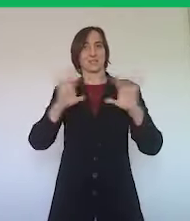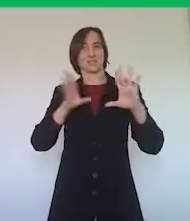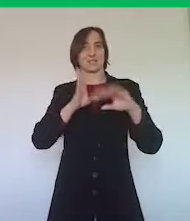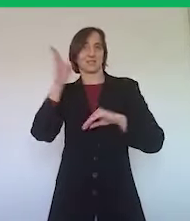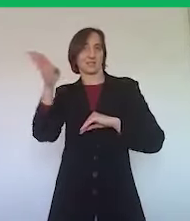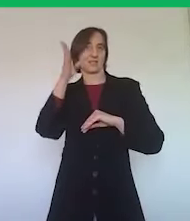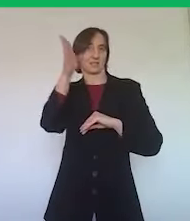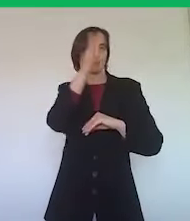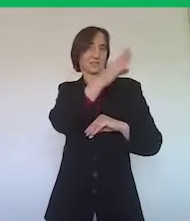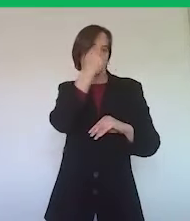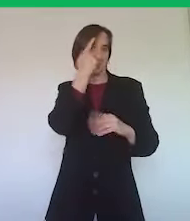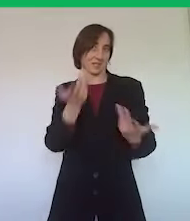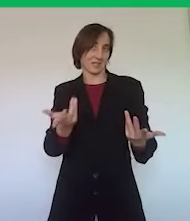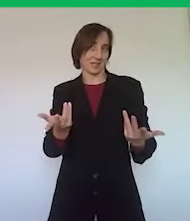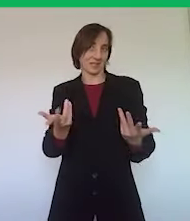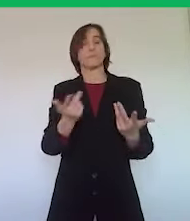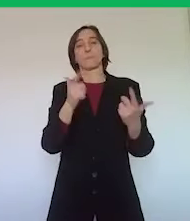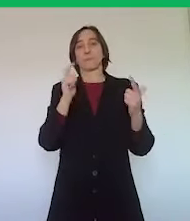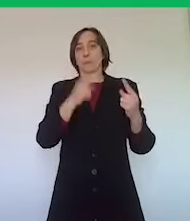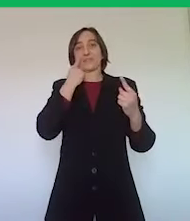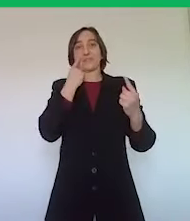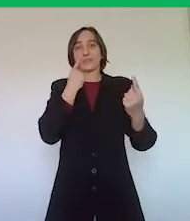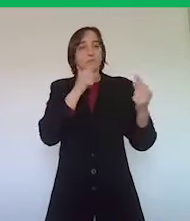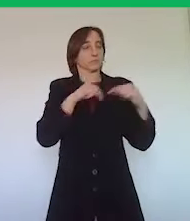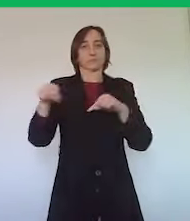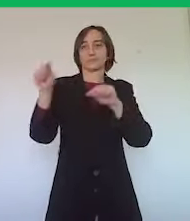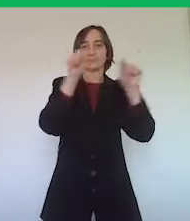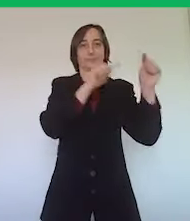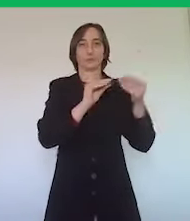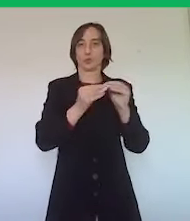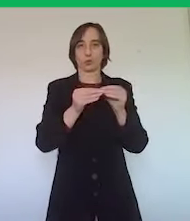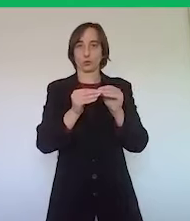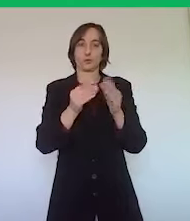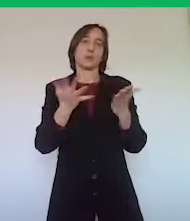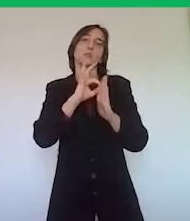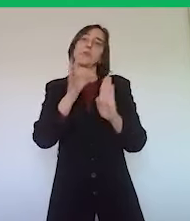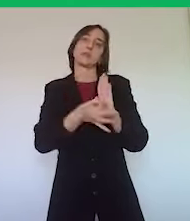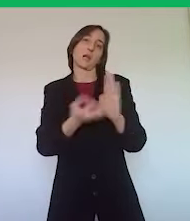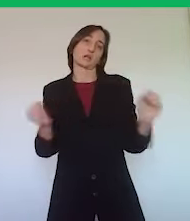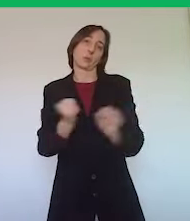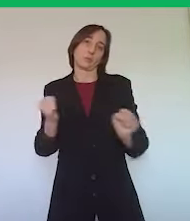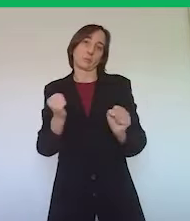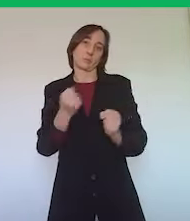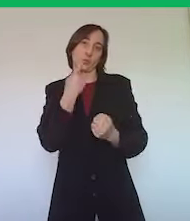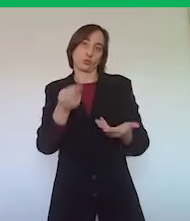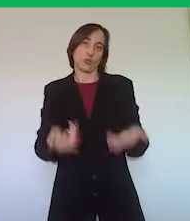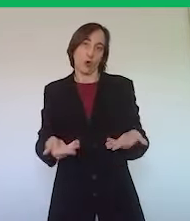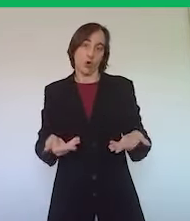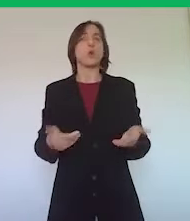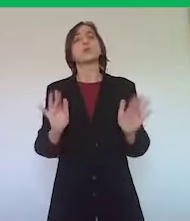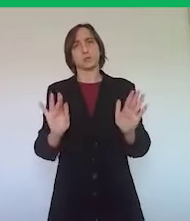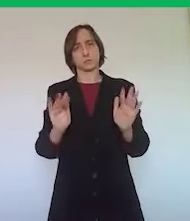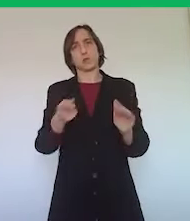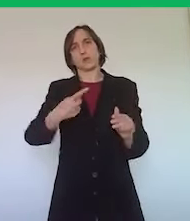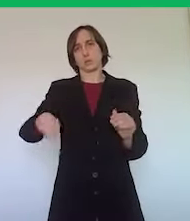qualche giorno di vacanza nelle località prescelte. Quindi sulla data non possiamo oggi naturalmente sbilanciarci,